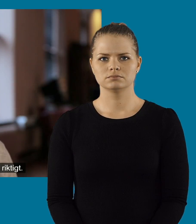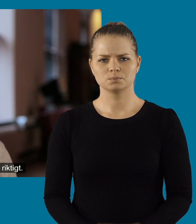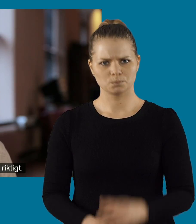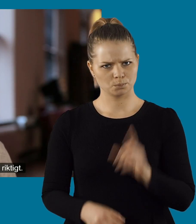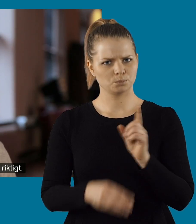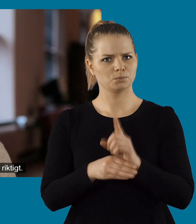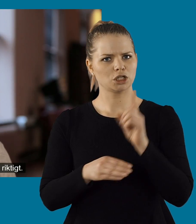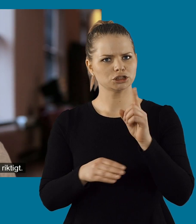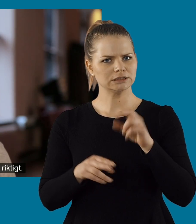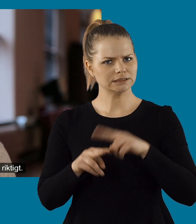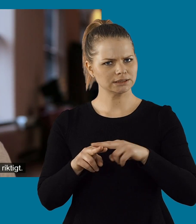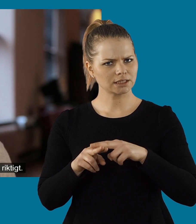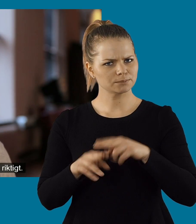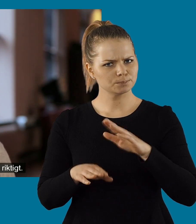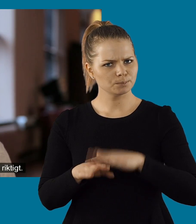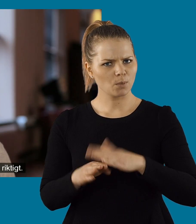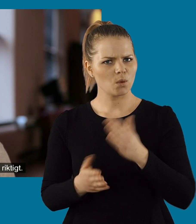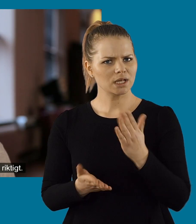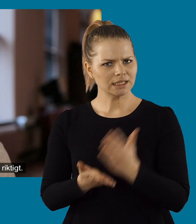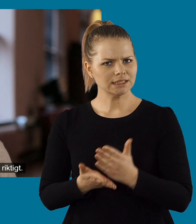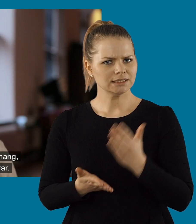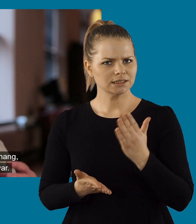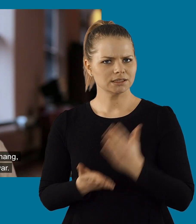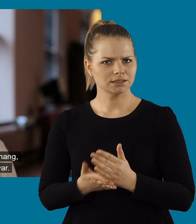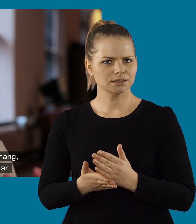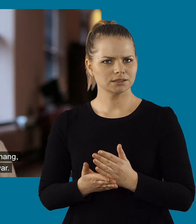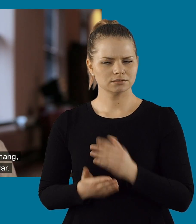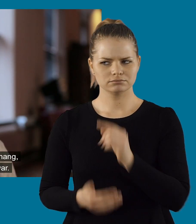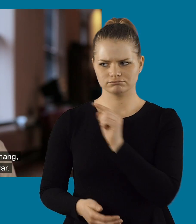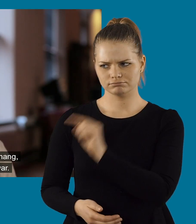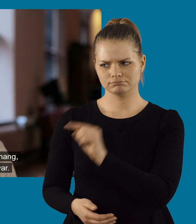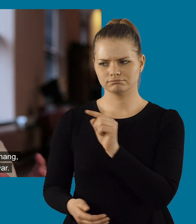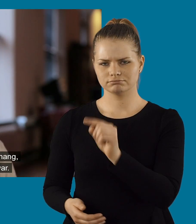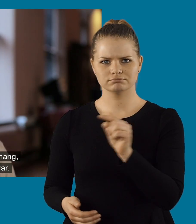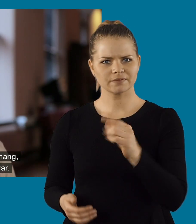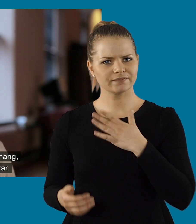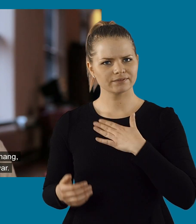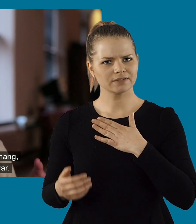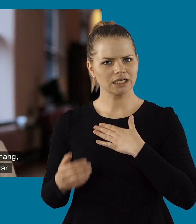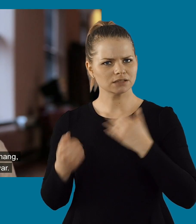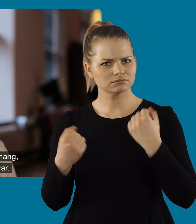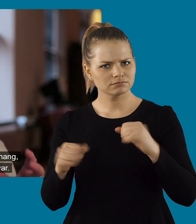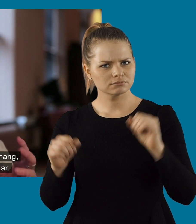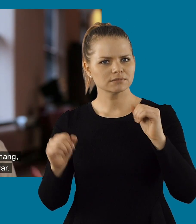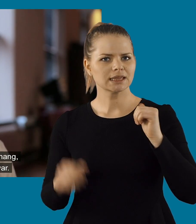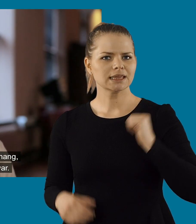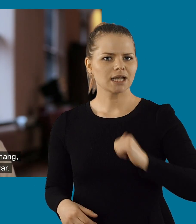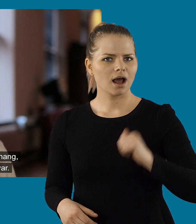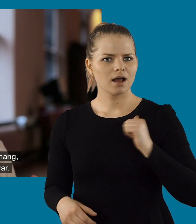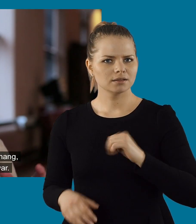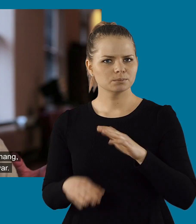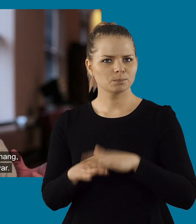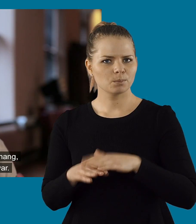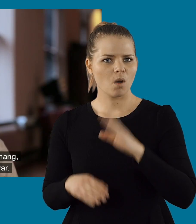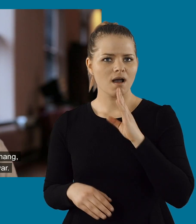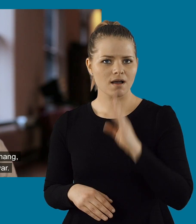Plötsligt så känns det som om det är på riktigt. Det är några människor här i ett sammanhang som vill göra